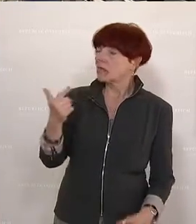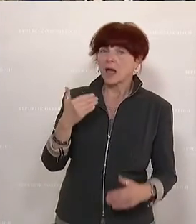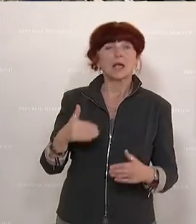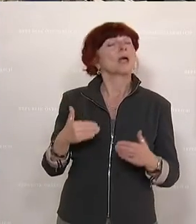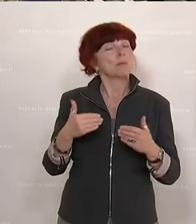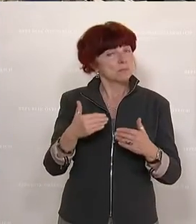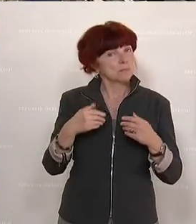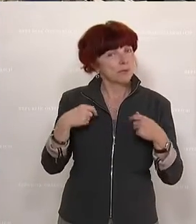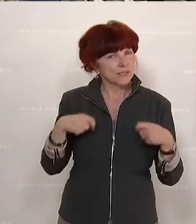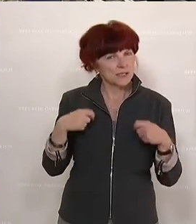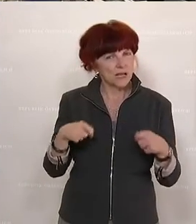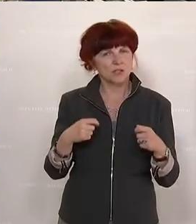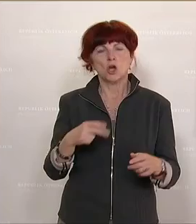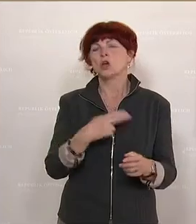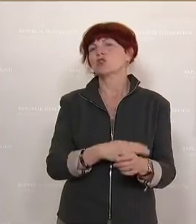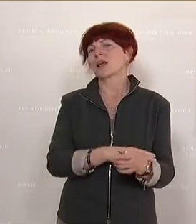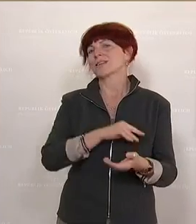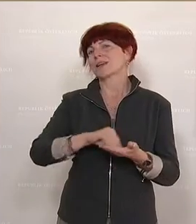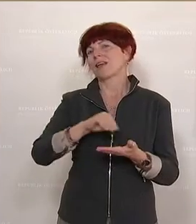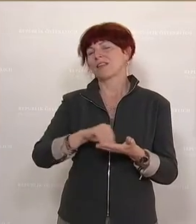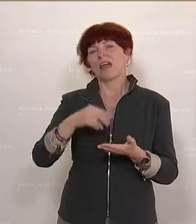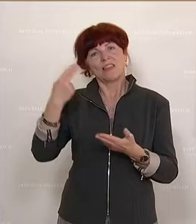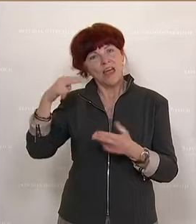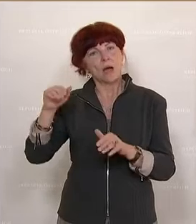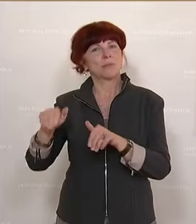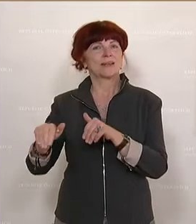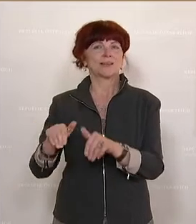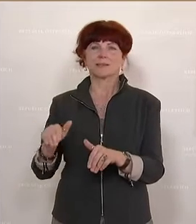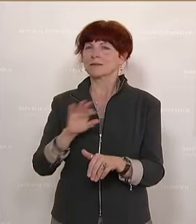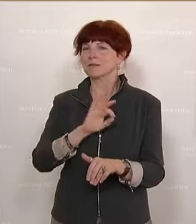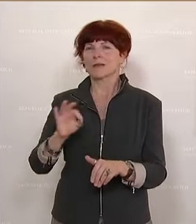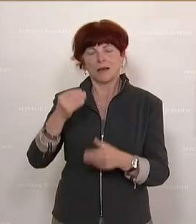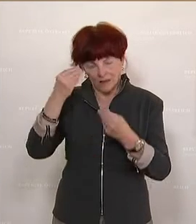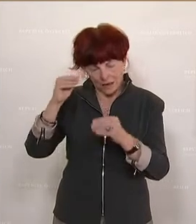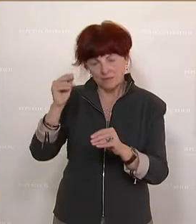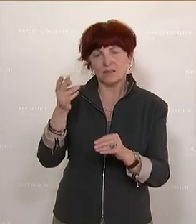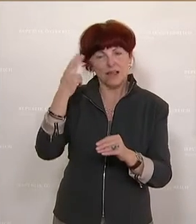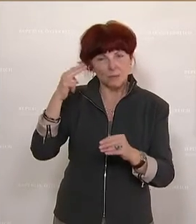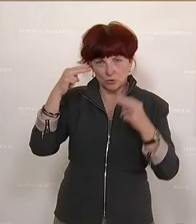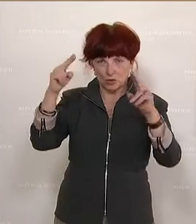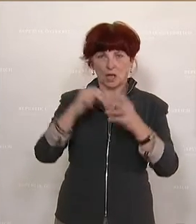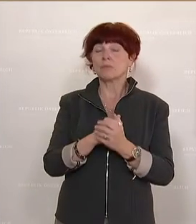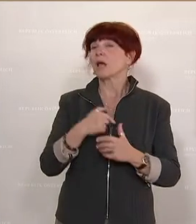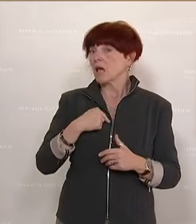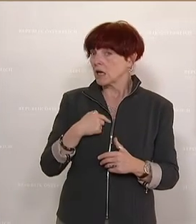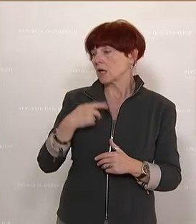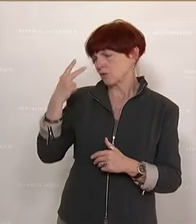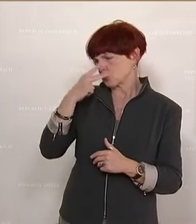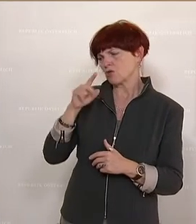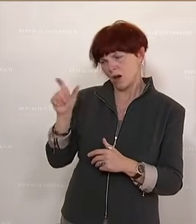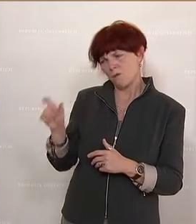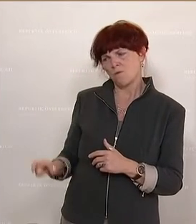geehrte Frau Staatssekretärin, Herr Minister, sehr geehrte Damen und Herren. Also ich habe großes Verständnis für die Frau Staatssekretärin,